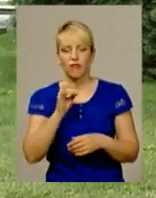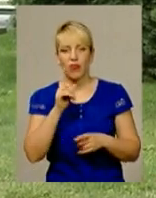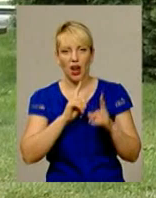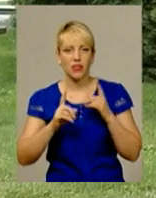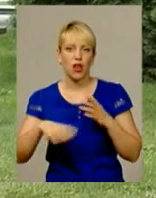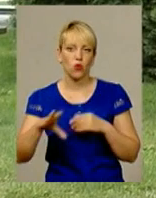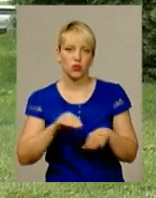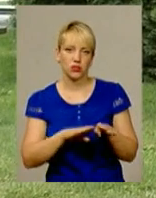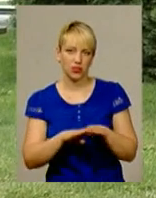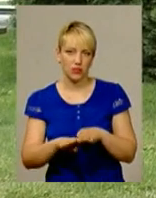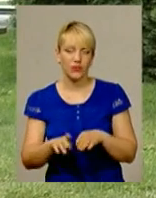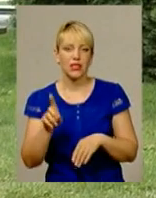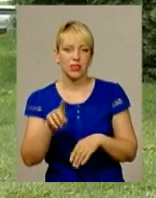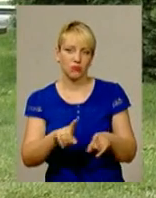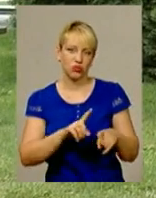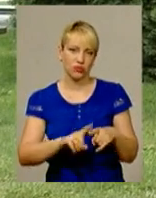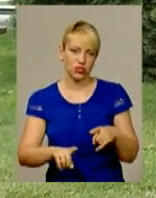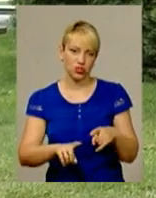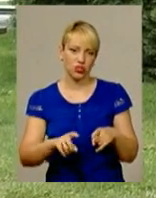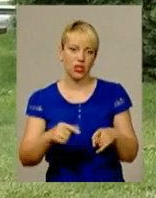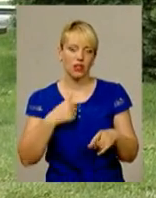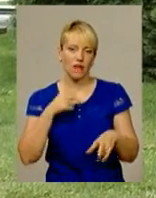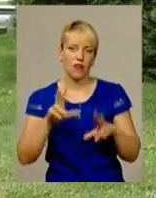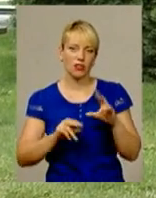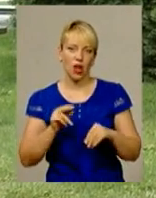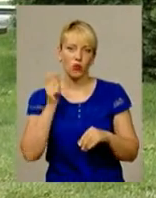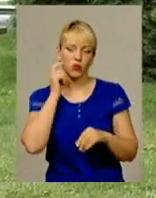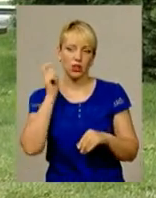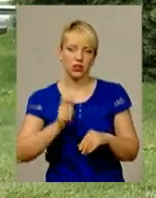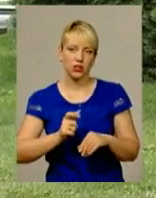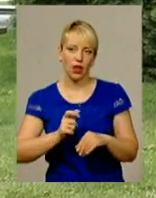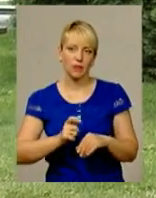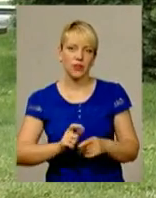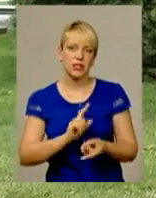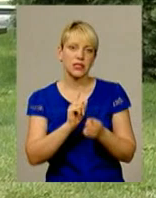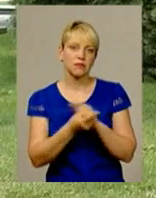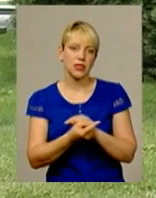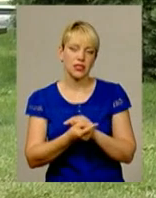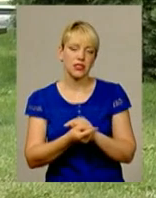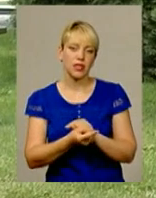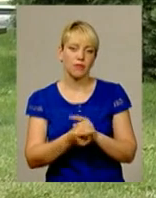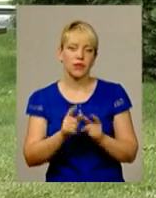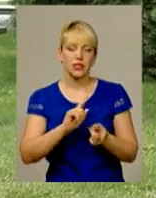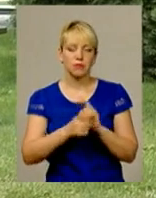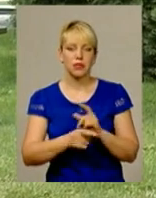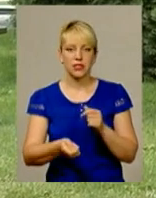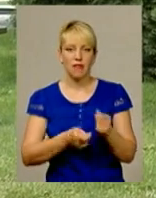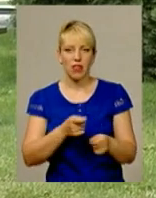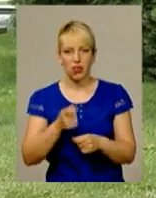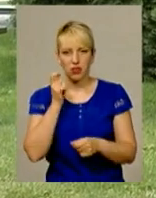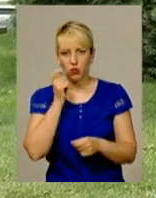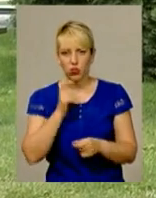усіх рівнів, тим швидше, я вважаю, Україна зміниться, зміниться влада в Україні,